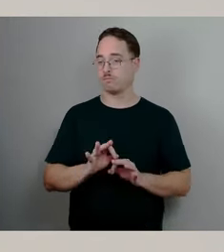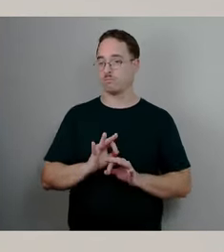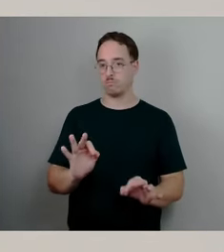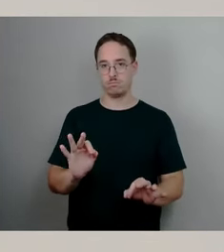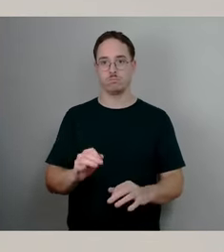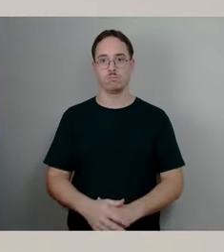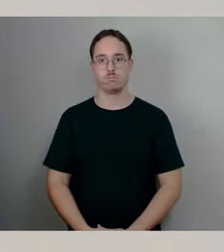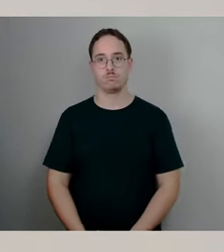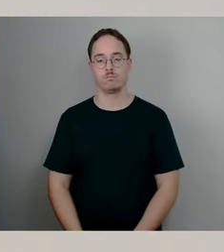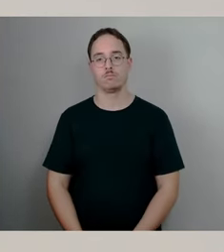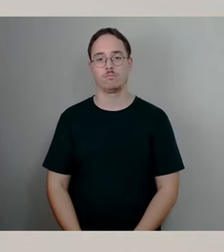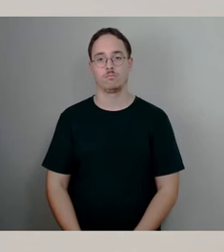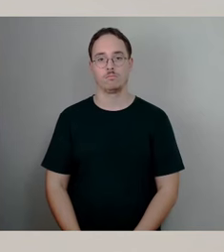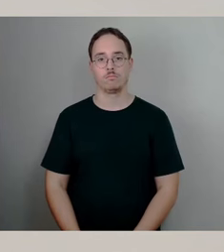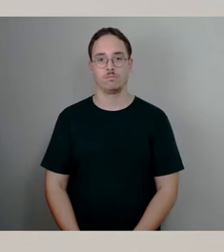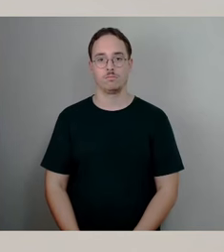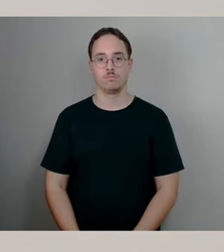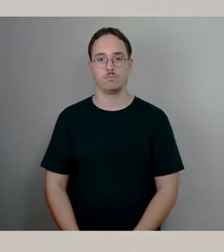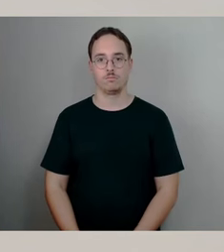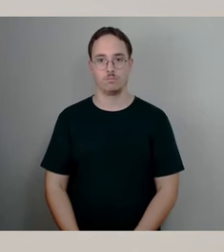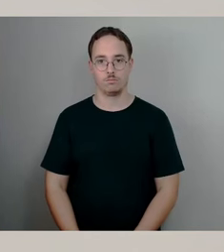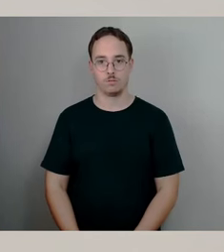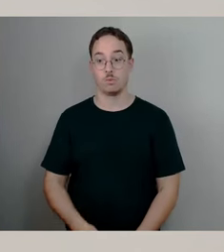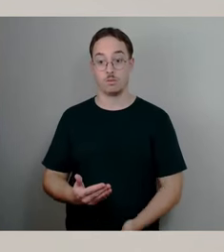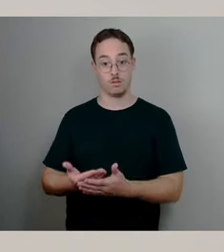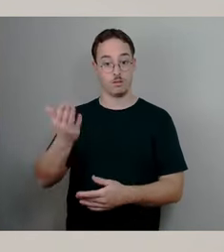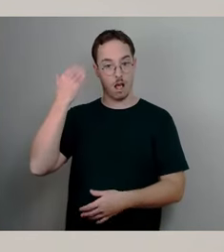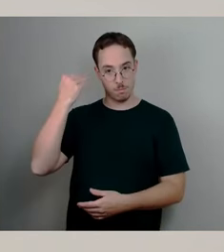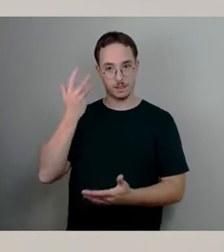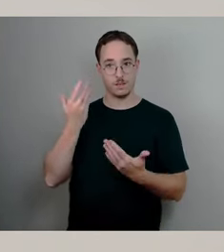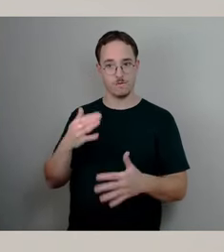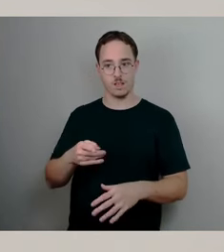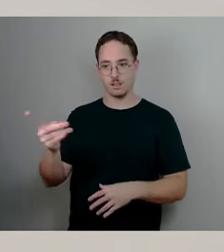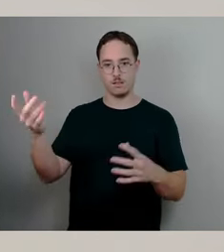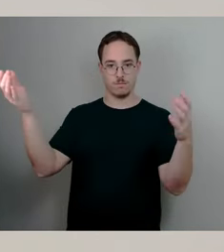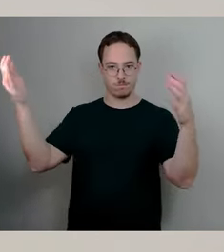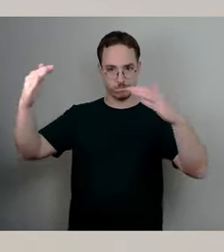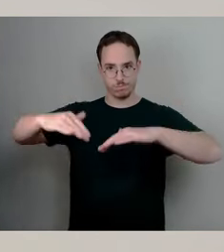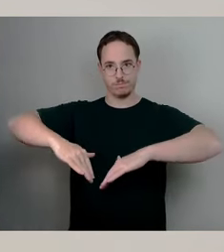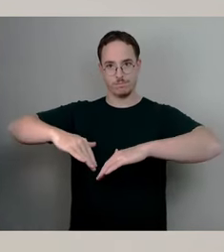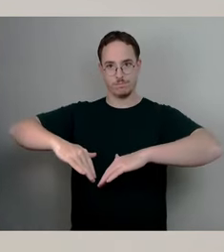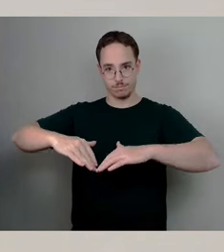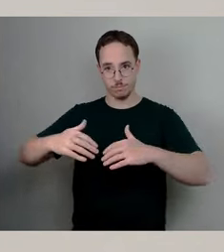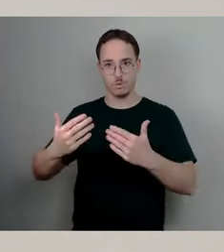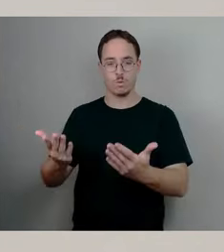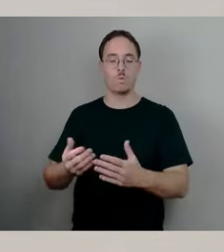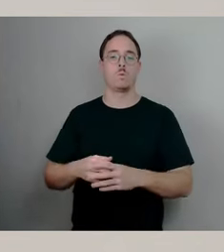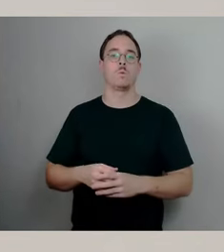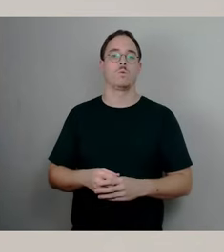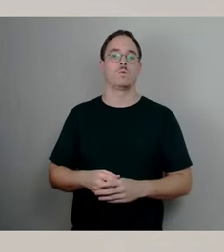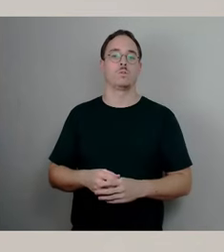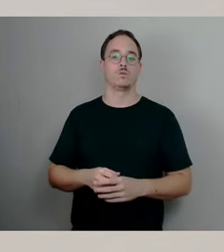Karoderbrücke sofort ein unabhängiges Büro beauftragt haben, also das von Professor Marx, der sämtliche